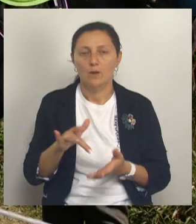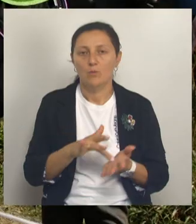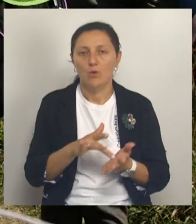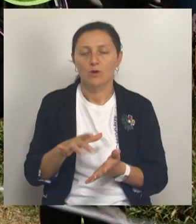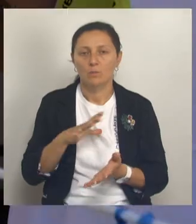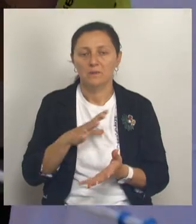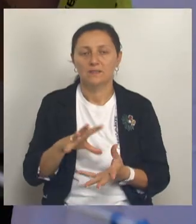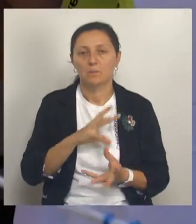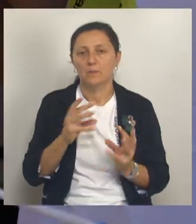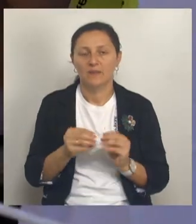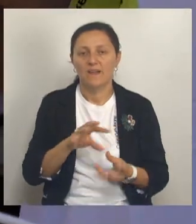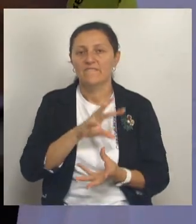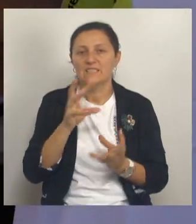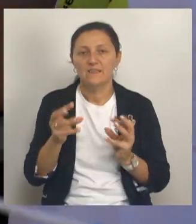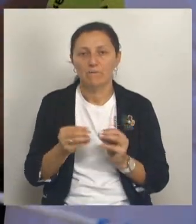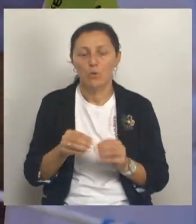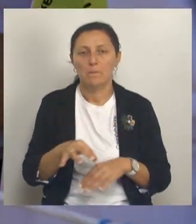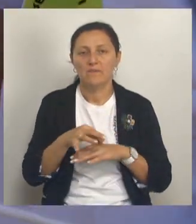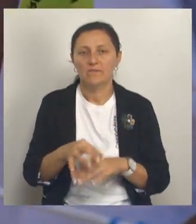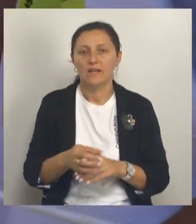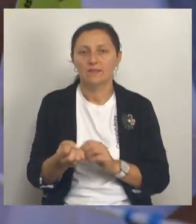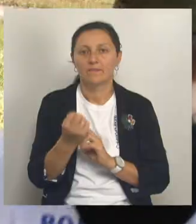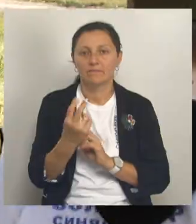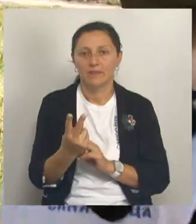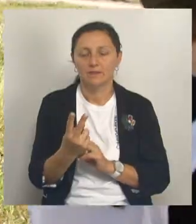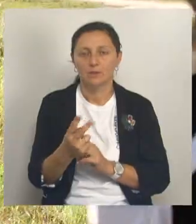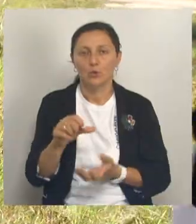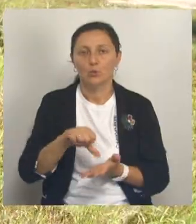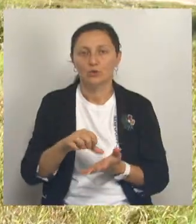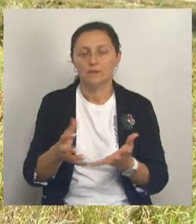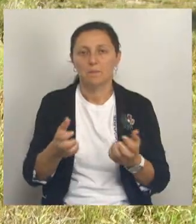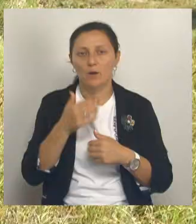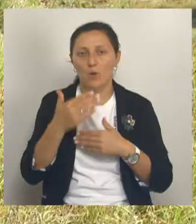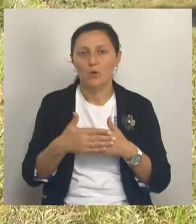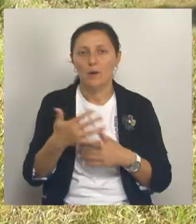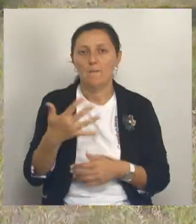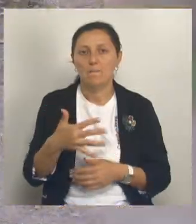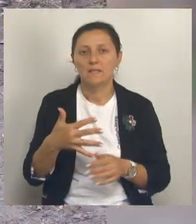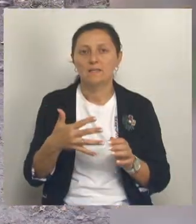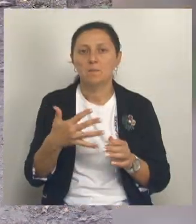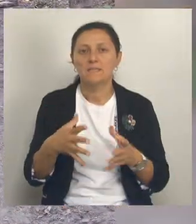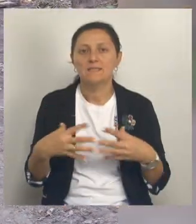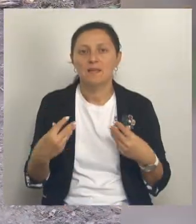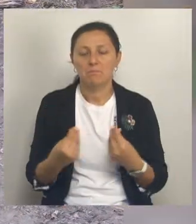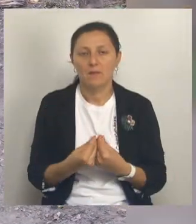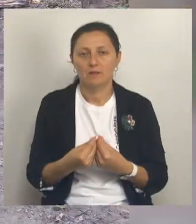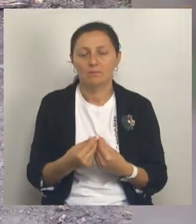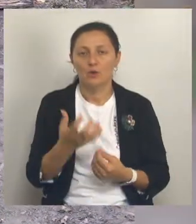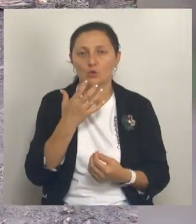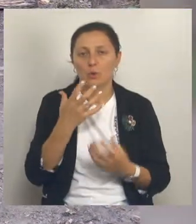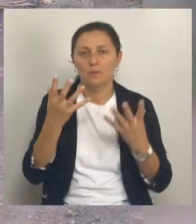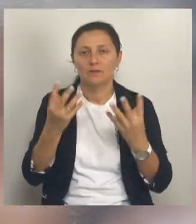завершающим. Всего за сезон их провели 12. Участие приняли около 50 семей. Теплые дни